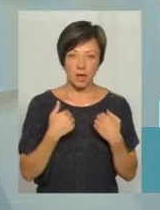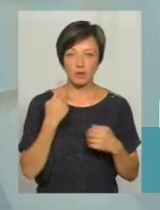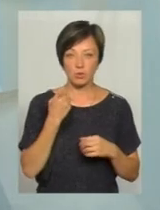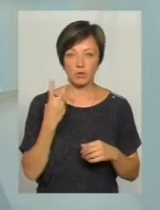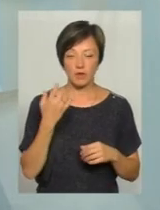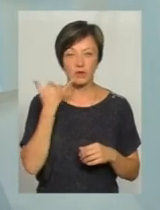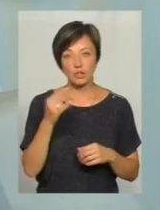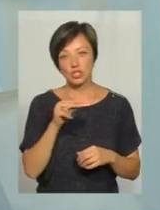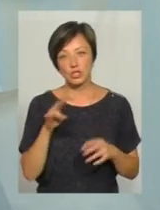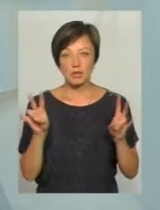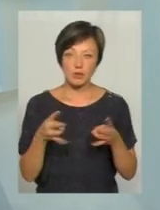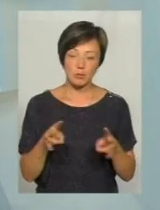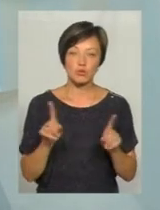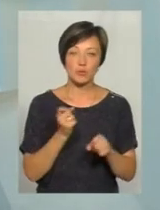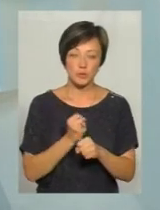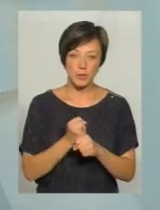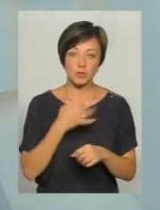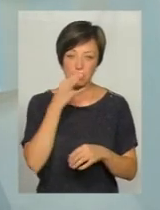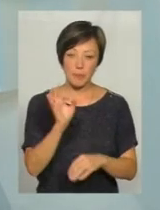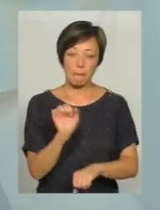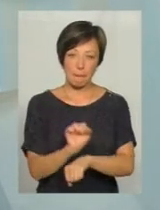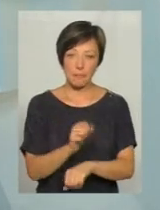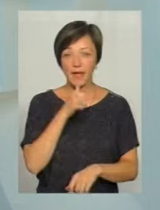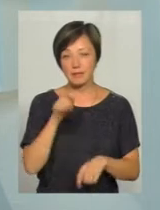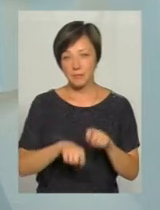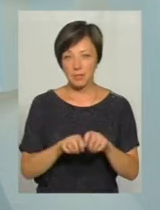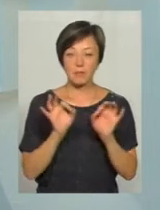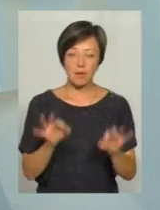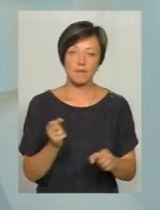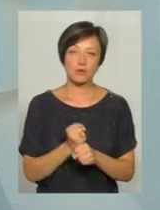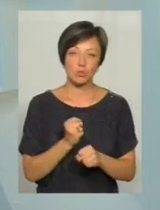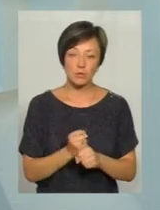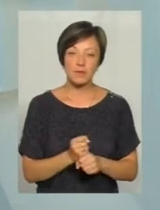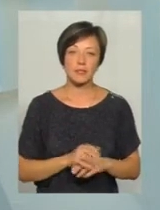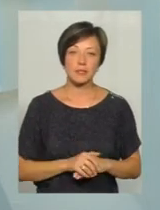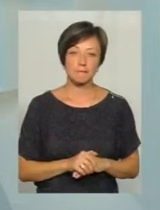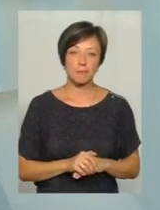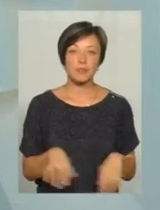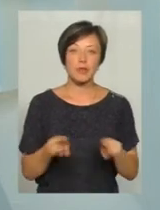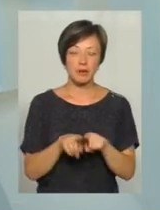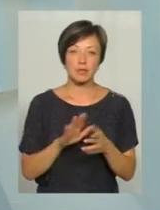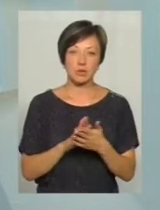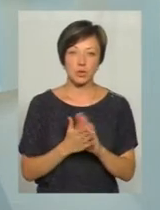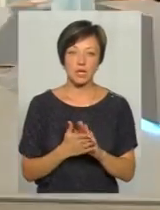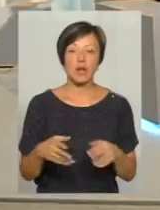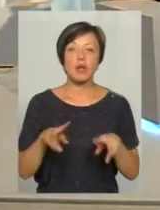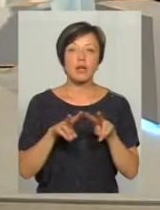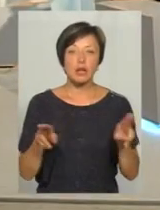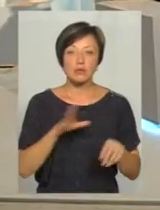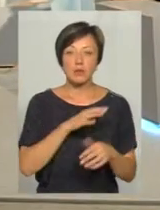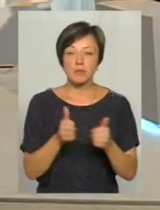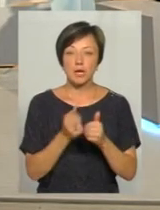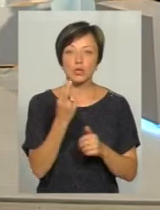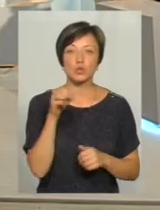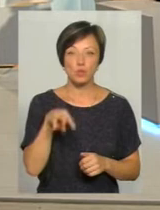чи телефонувати, чи збивати, що мені робити. Ми йому сказали, що це експеримент, що все він правильно зробив. Така ситуація. Також ми були біля